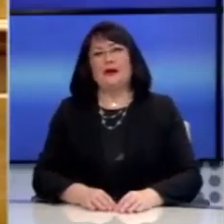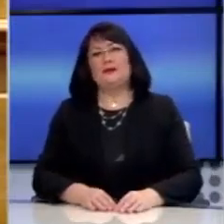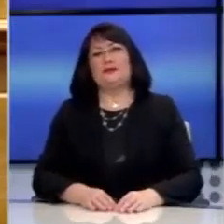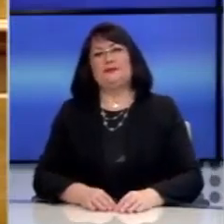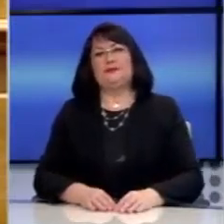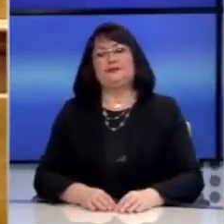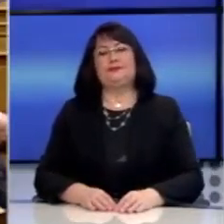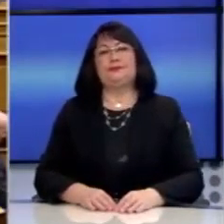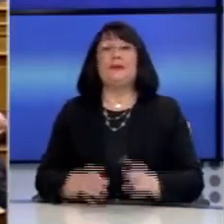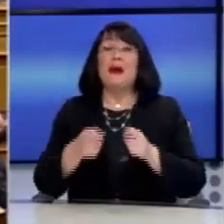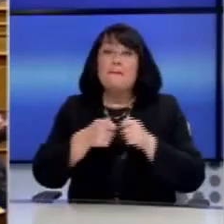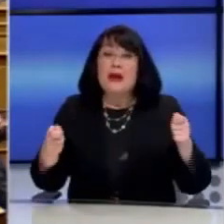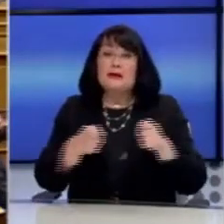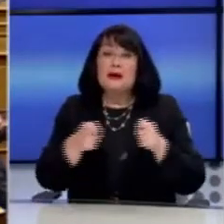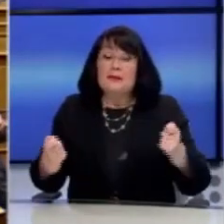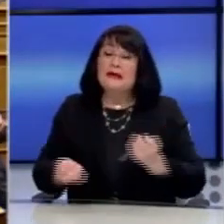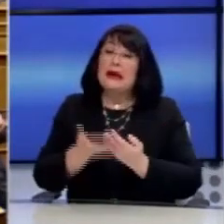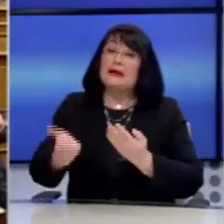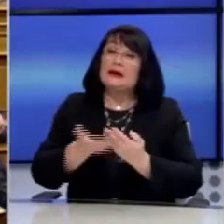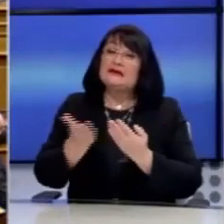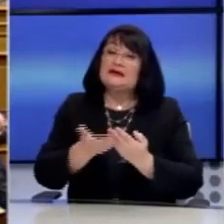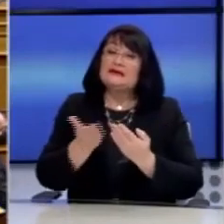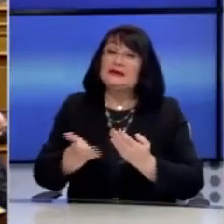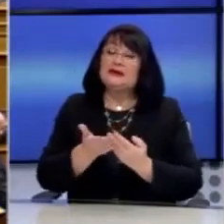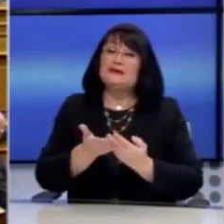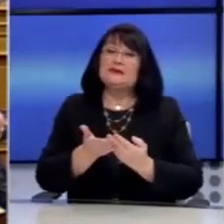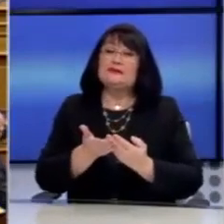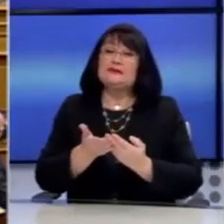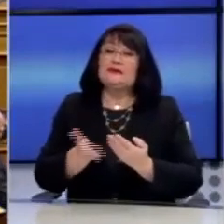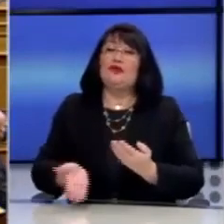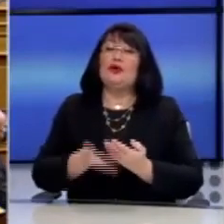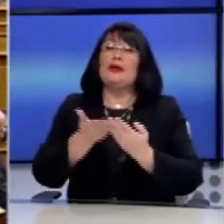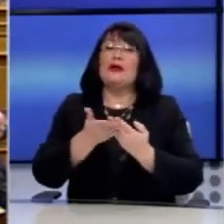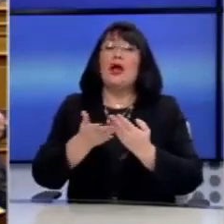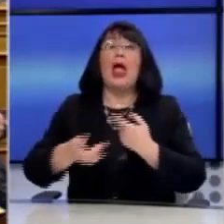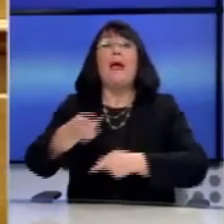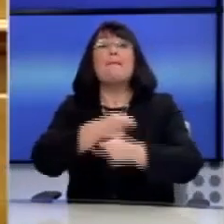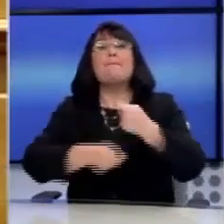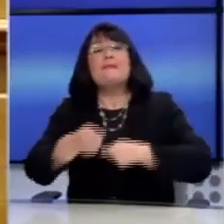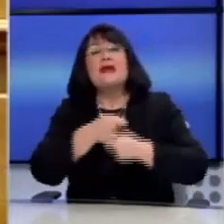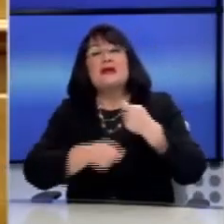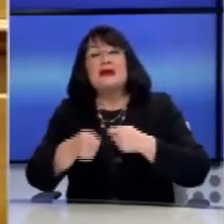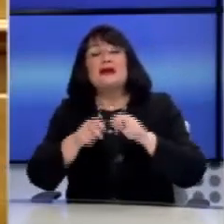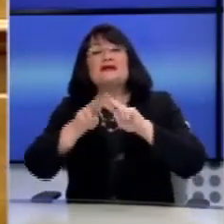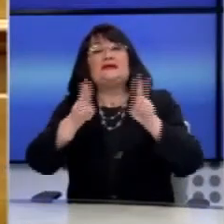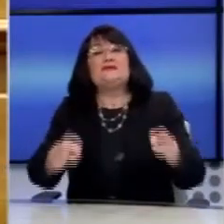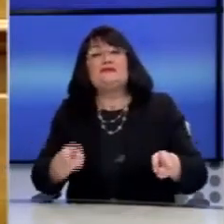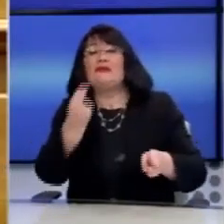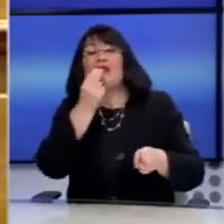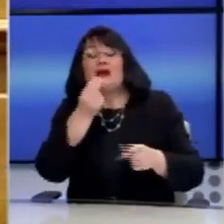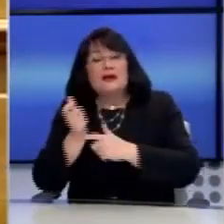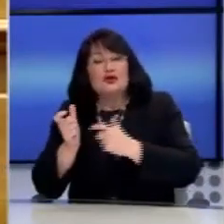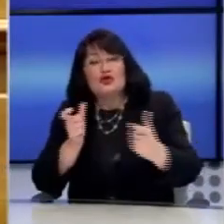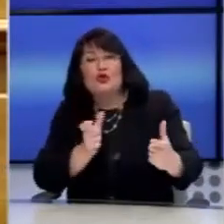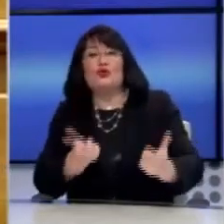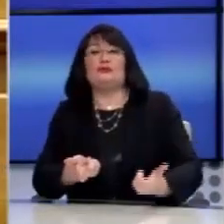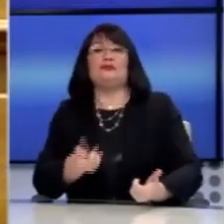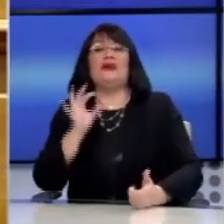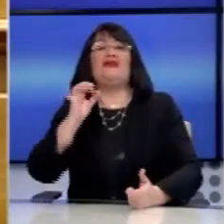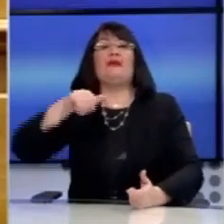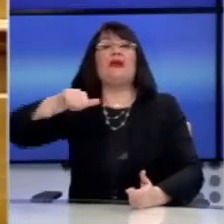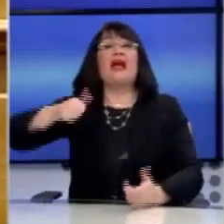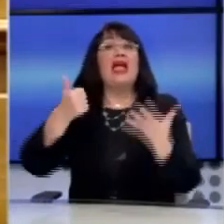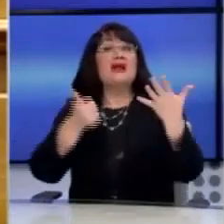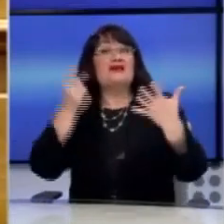Προχωρήστε σε μέτρα ενίσχυσης για τις επιχειρήσεις εστίασης, μειώστε το ΦΠΑ στο